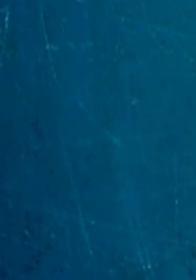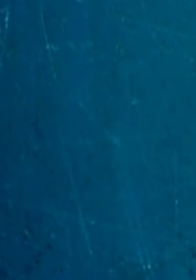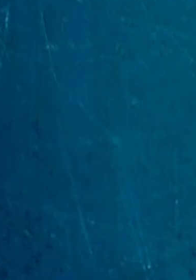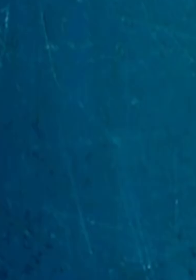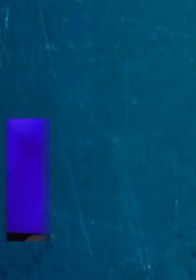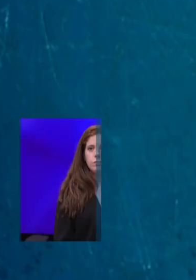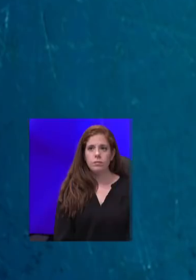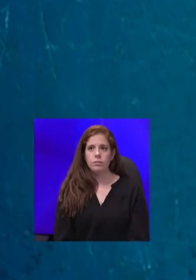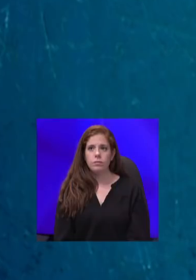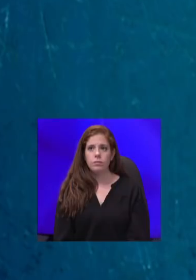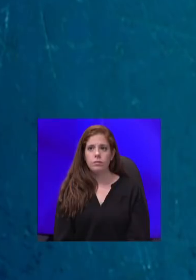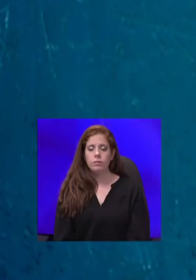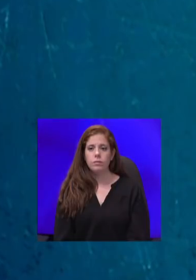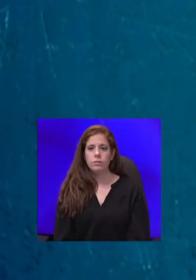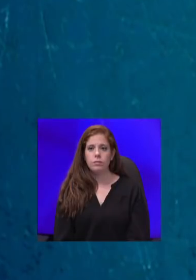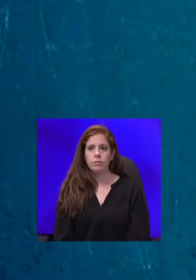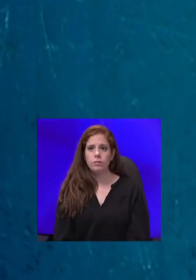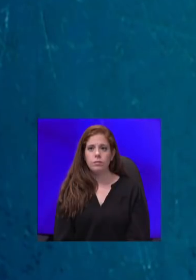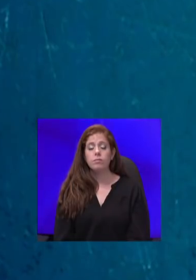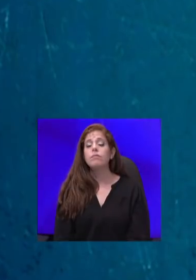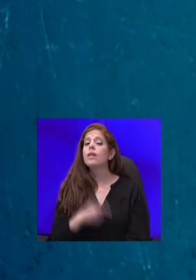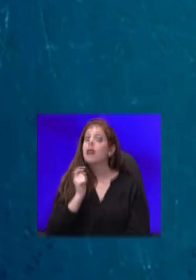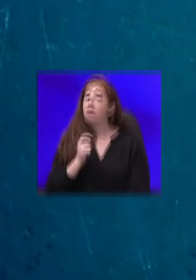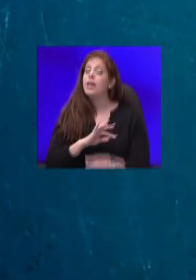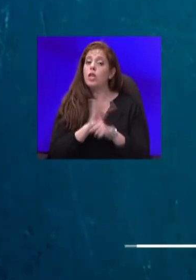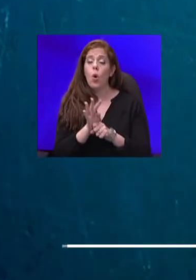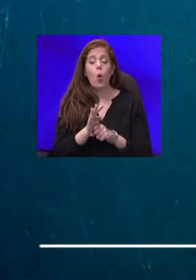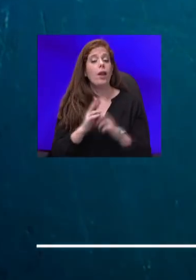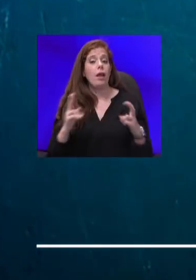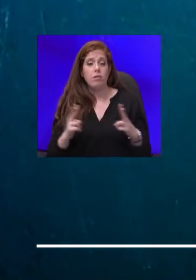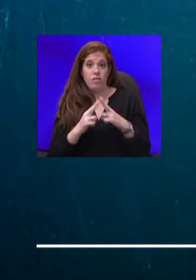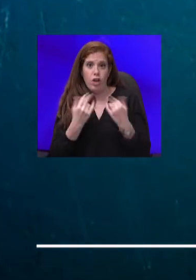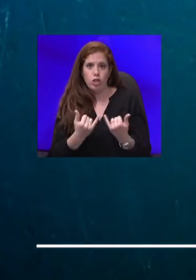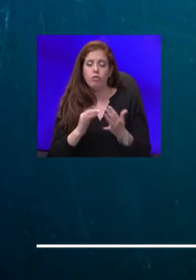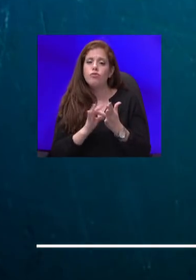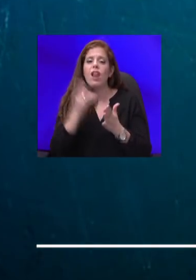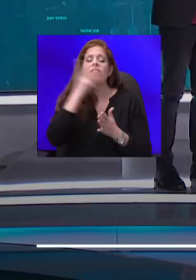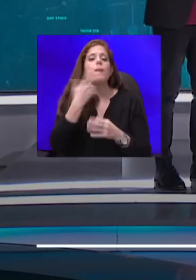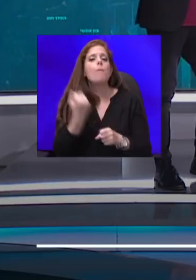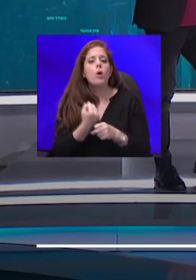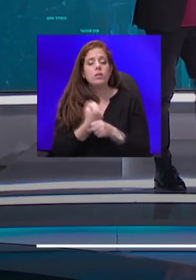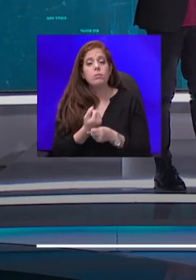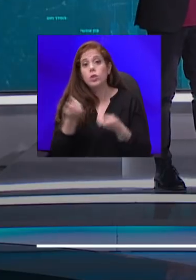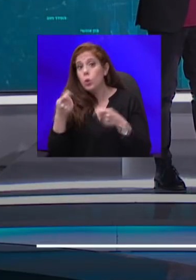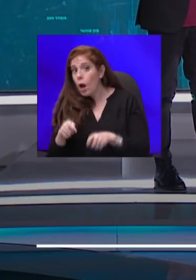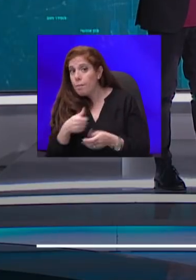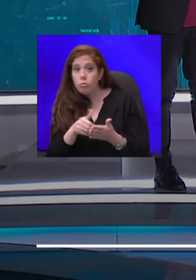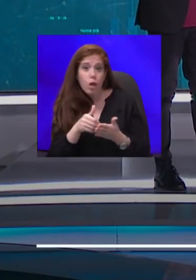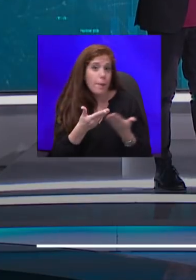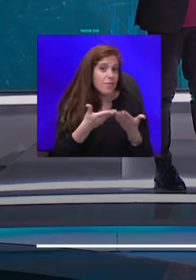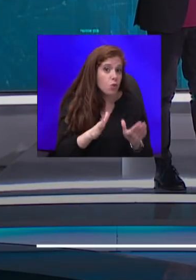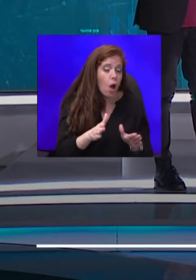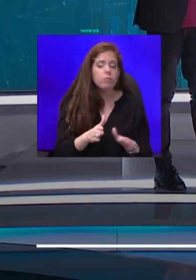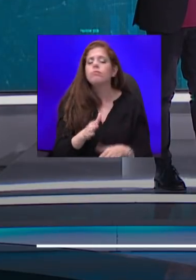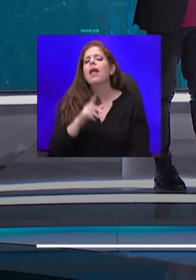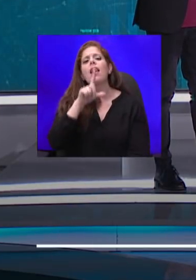קבינט הקורונה מכונס בשעה זו ממש להבין מה עושים. סוגרים, ממשיכים לפתוח. ליל קייזר כתבתנו הכלכלית, האם אנחנו כבר יודעים בשעה